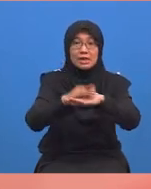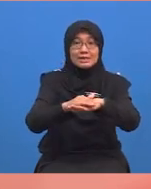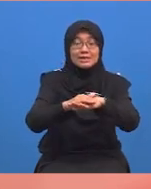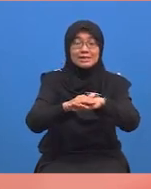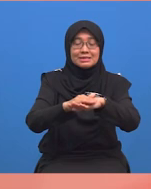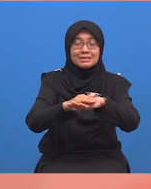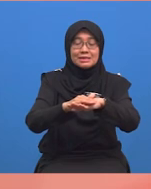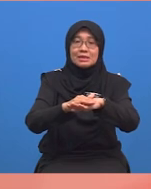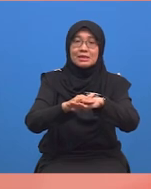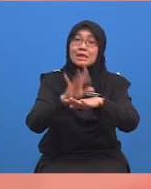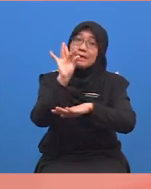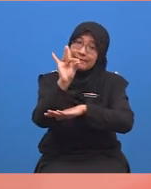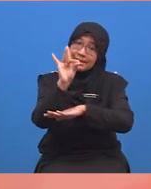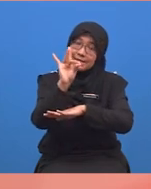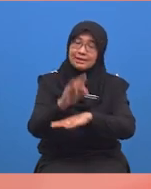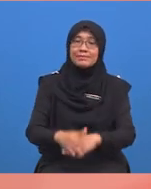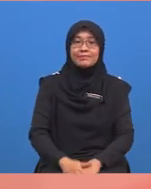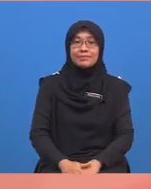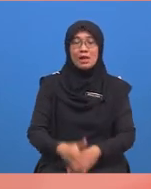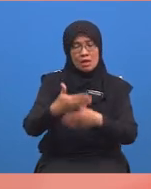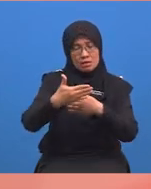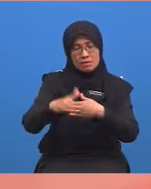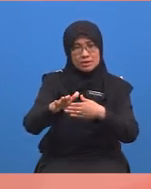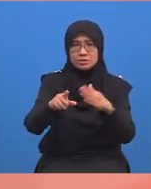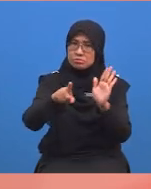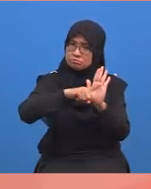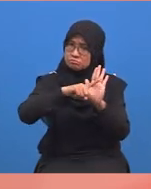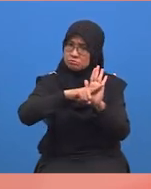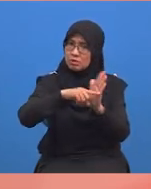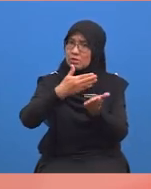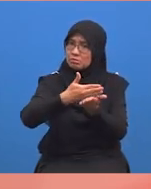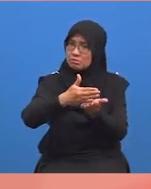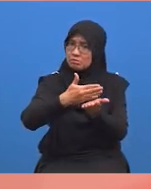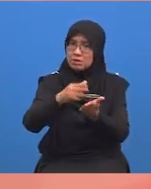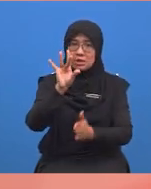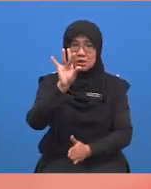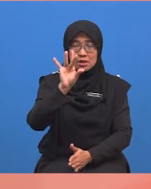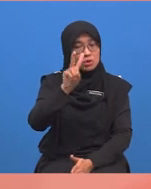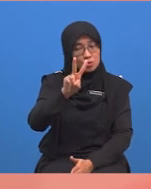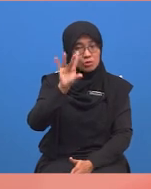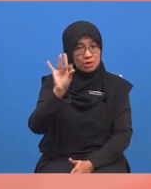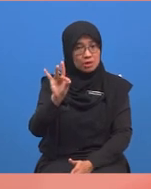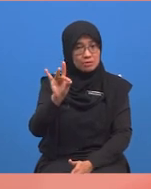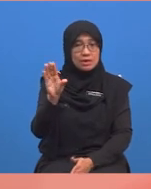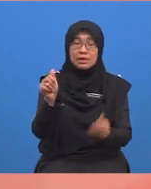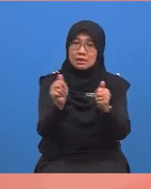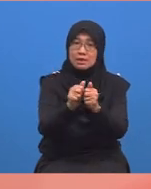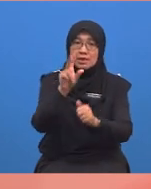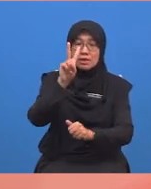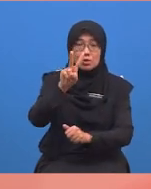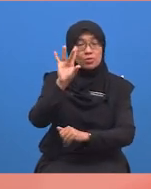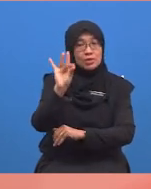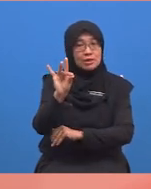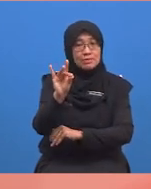lapan milimeter. Kemudian, tolakkan dua puluh lapan dengan dua puluh lapan